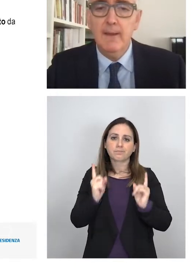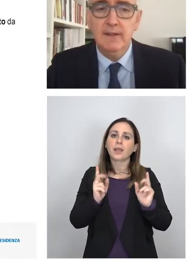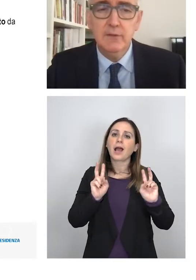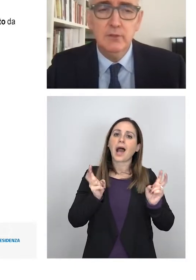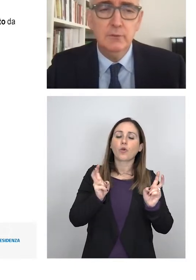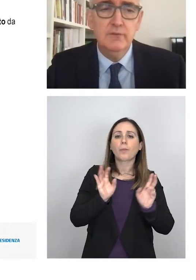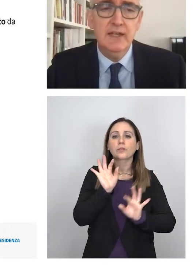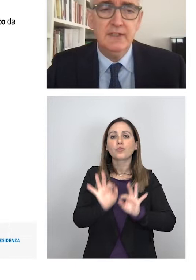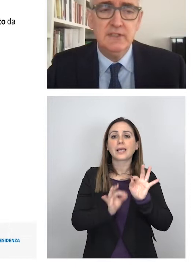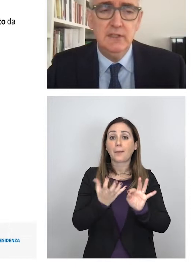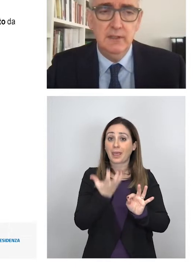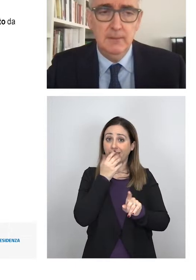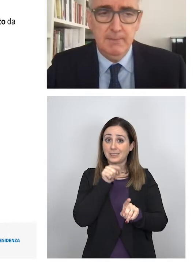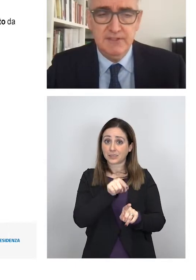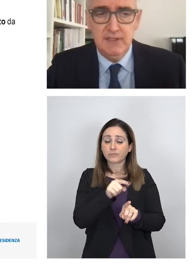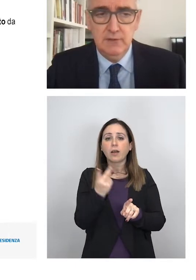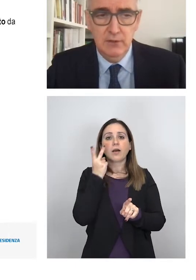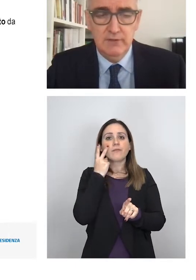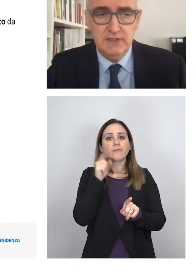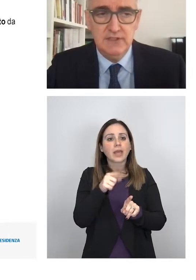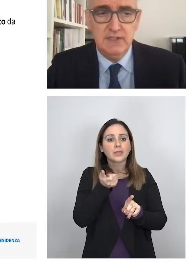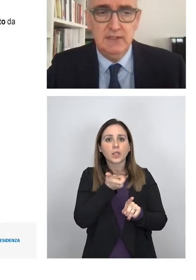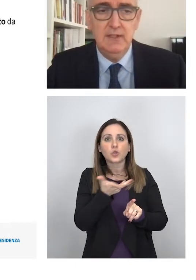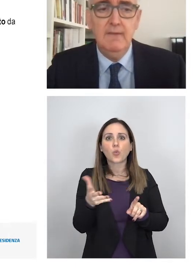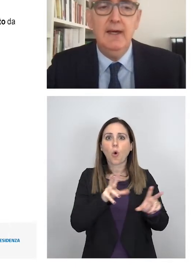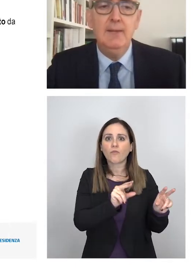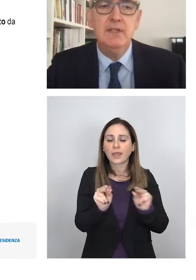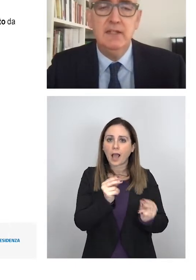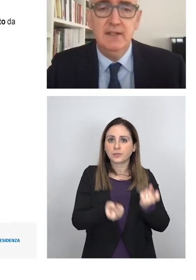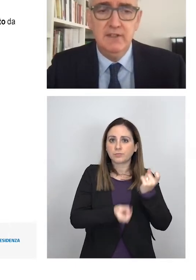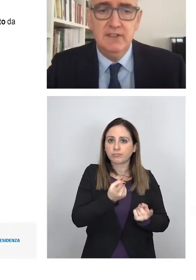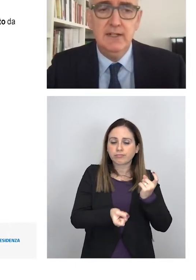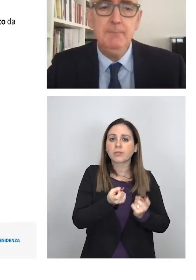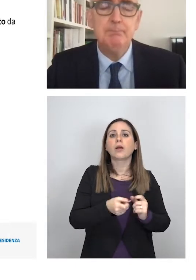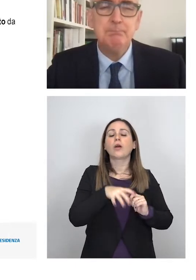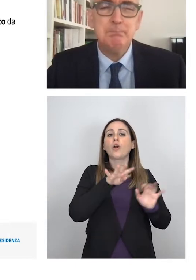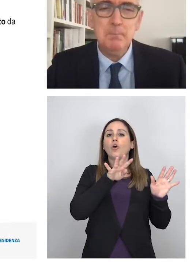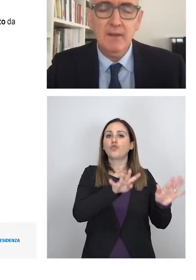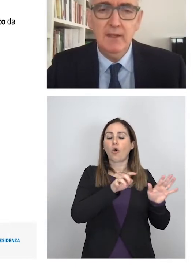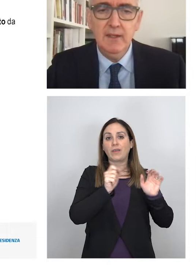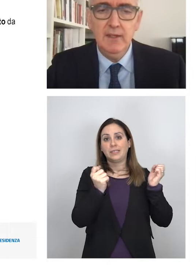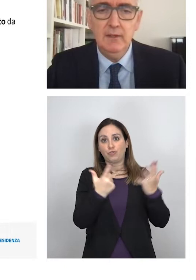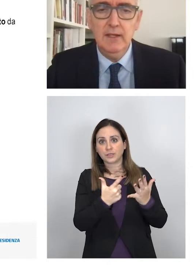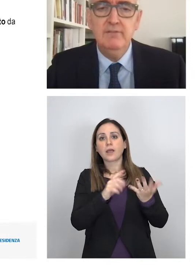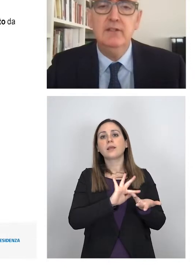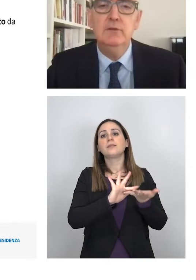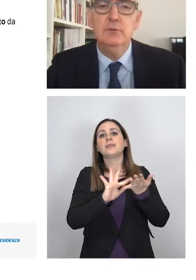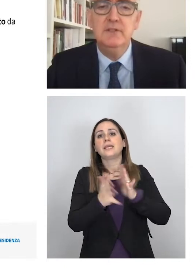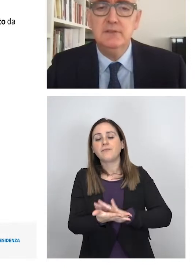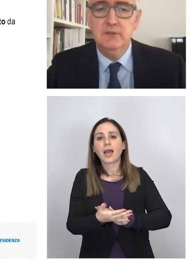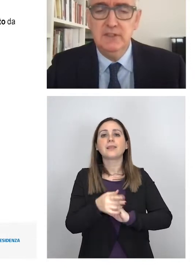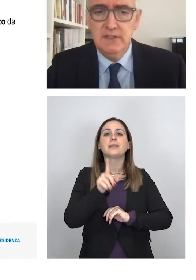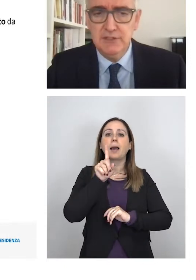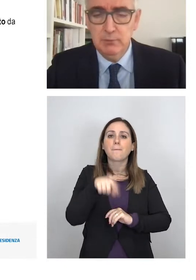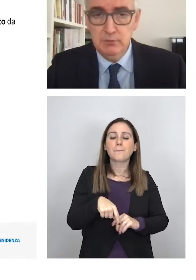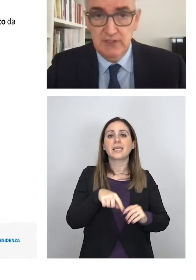vediamo che il numero di nuovi casi è passato da 9 a 17 a 1023 arrivando ad